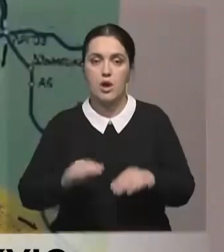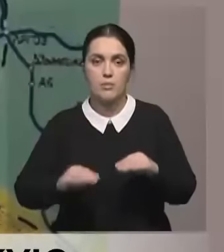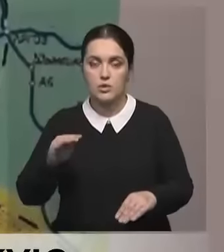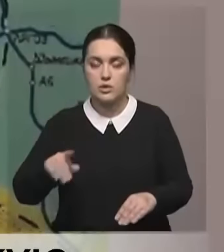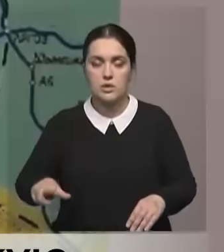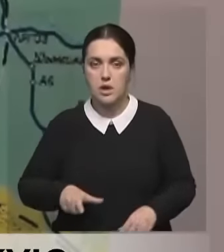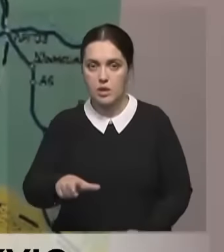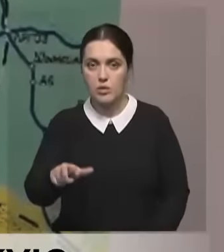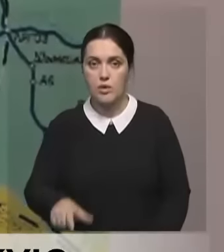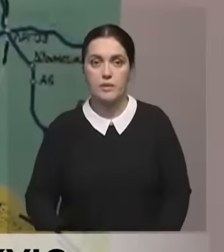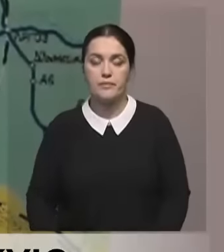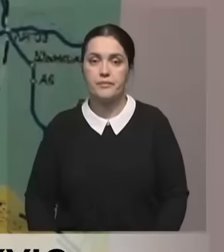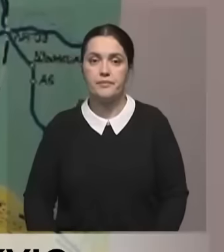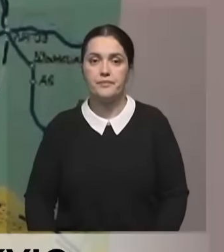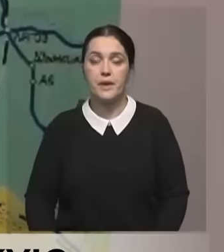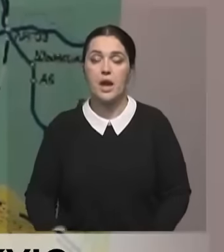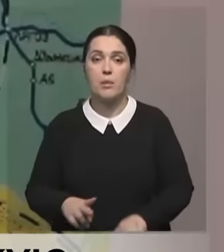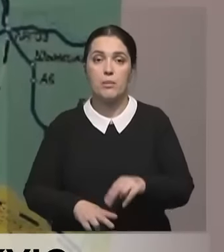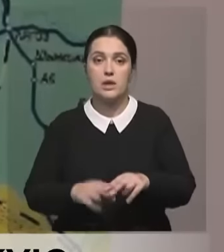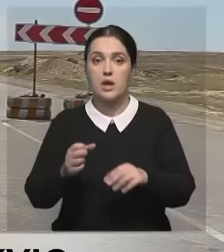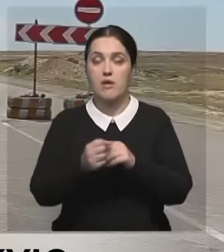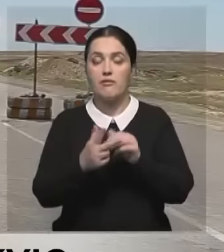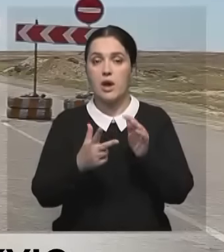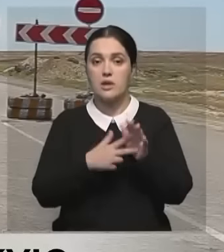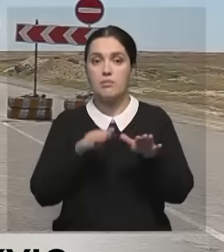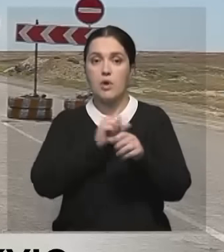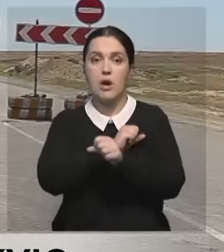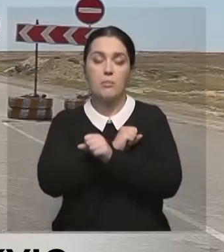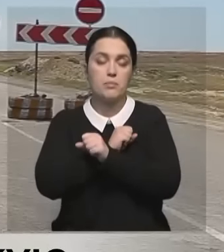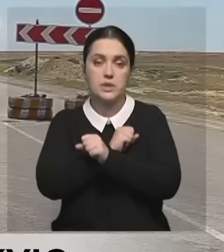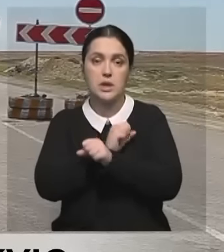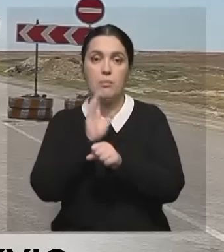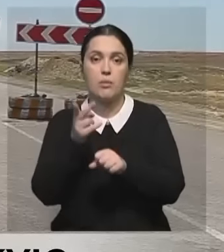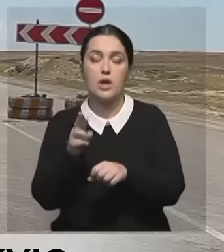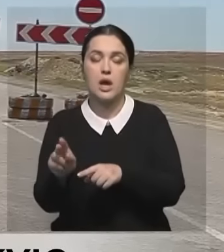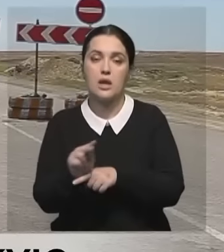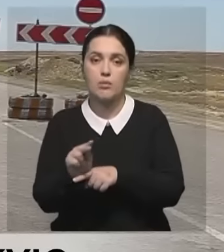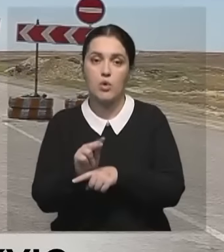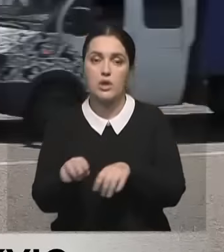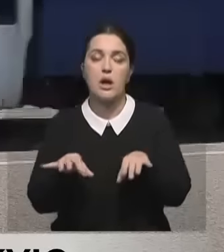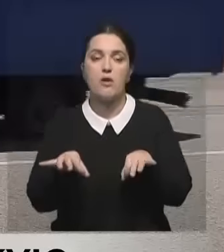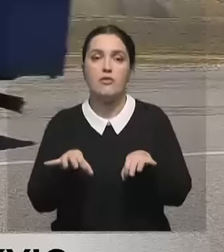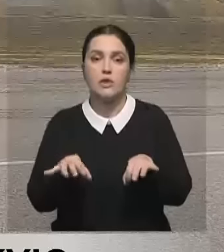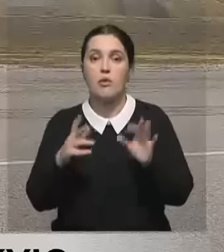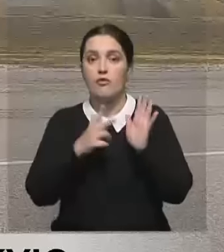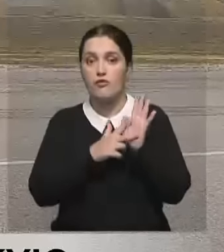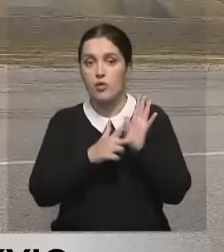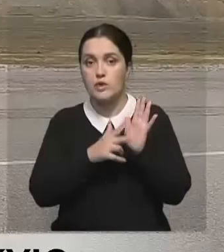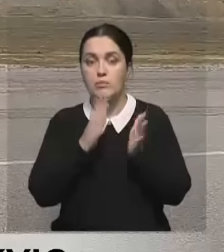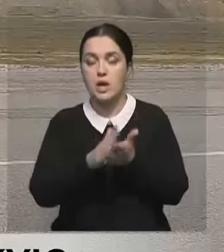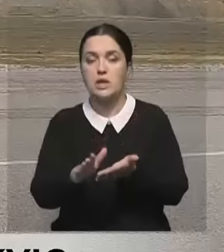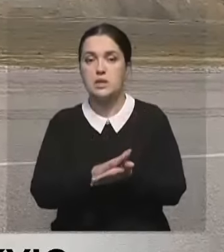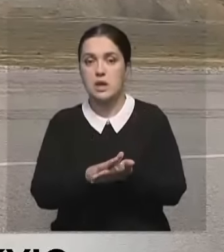дороги. Если быть точнее, построят 18 площадок для отдыха с беседками, эстакадами для ремонта автомашин, а также 8 санитарно